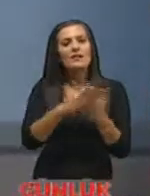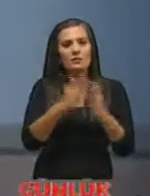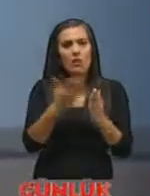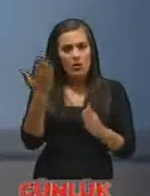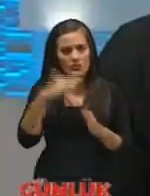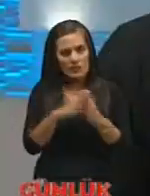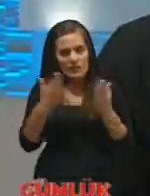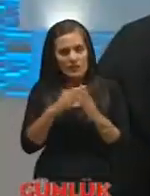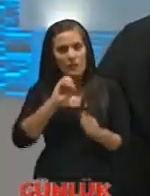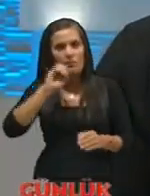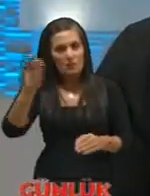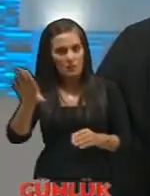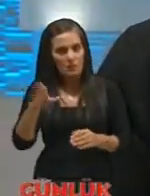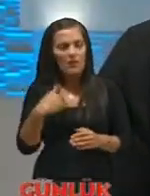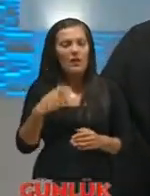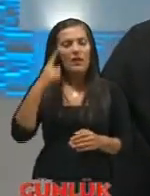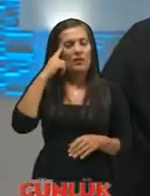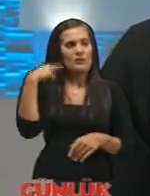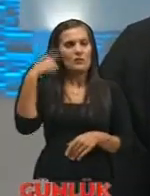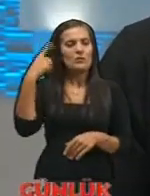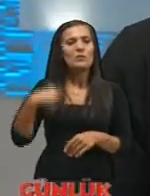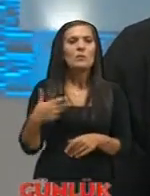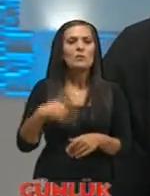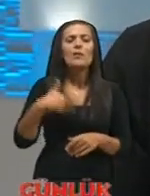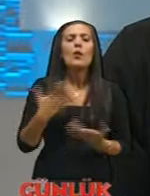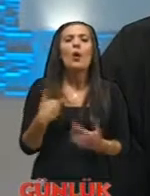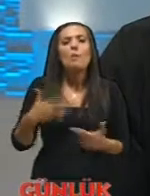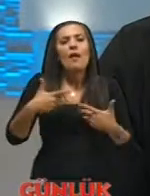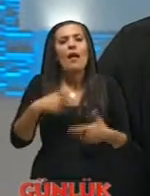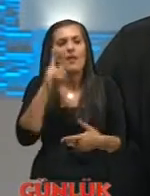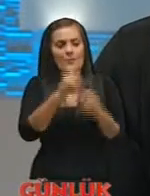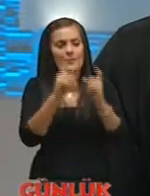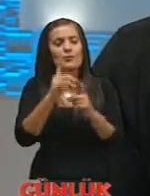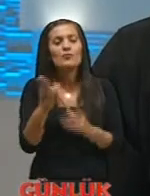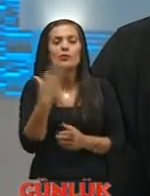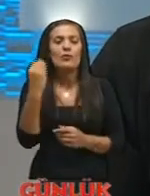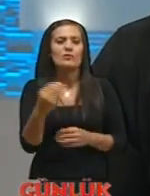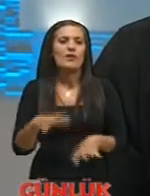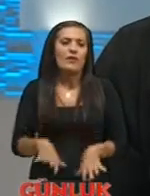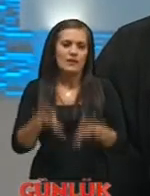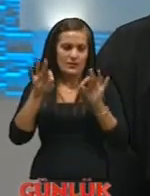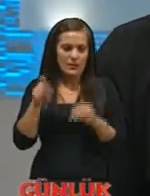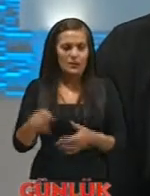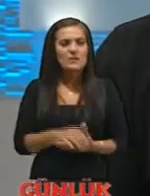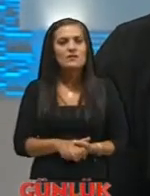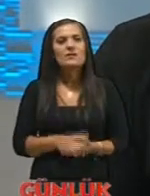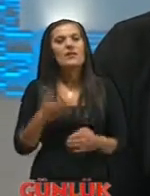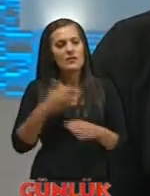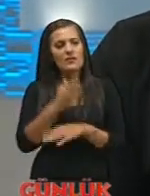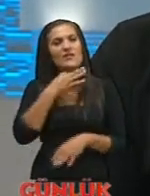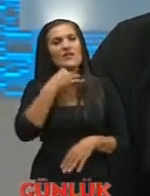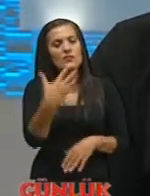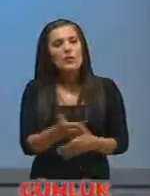kitap önceden mi geçti ele ele yok merak ettiklerimizi soruyoruz gerçekten çok güzel hazırlamışsınız gerçekten teşekkür